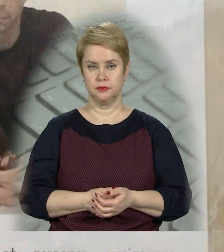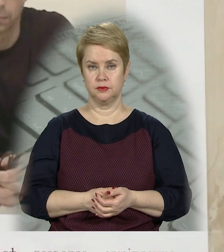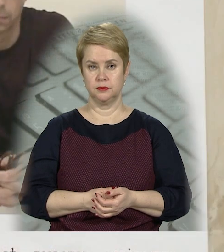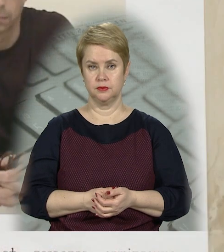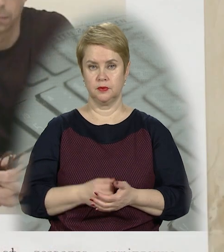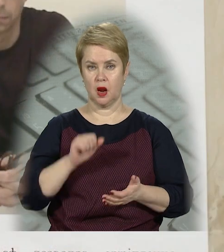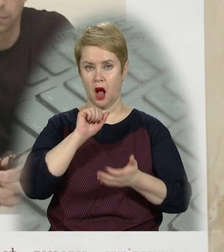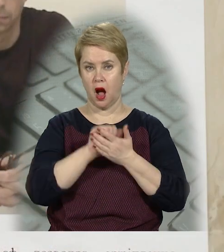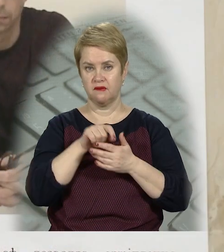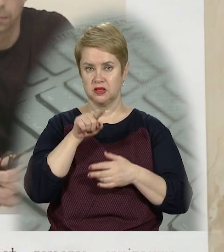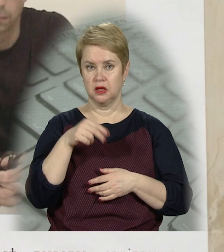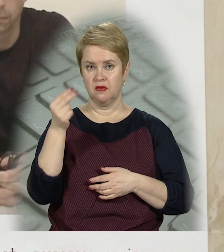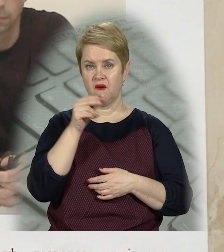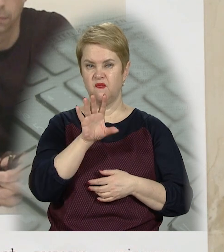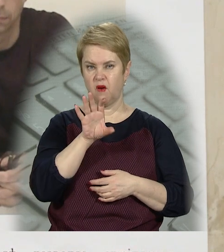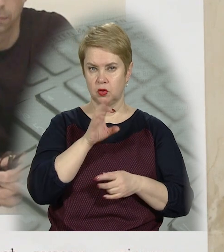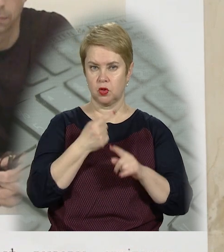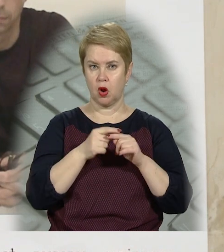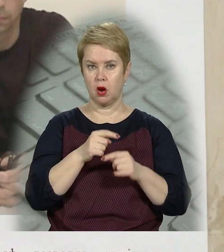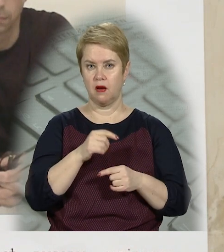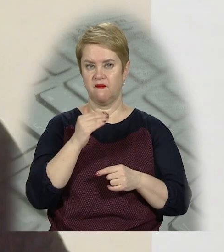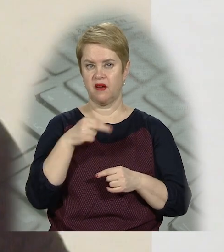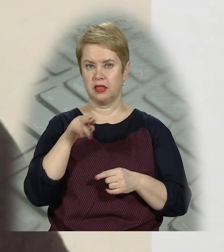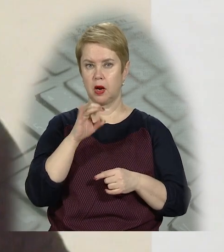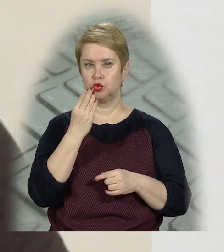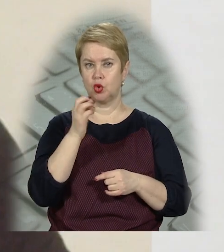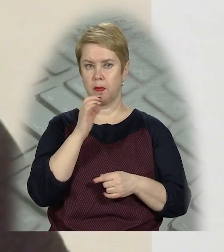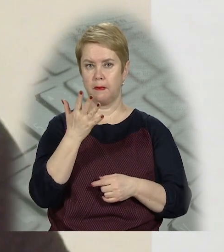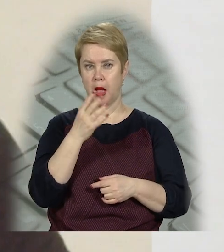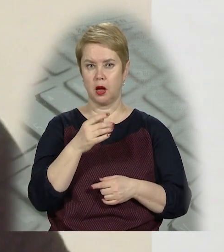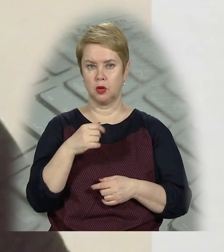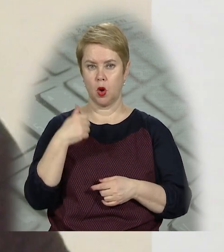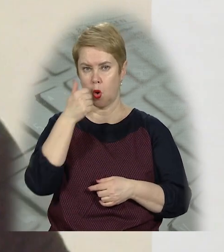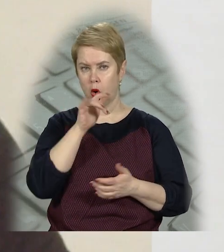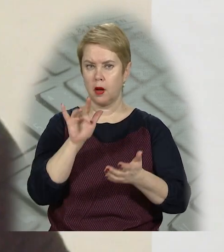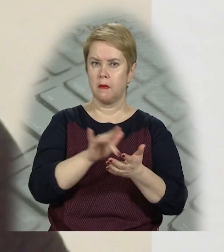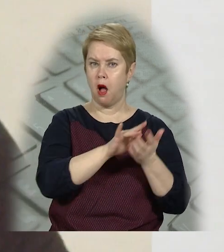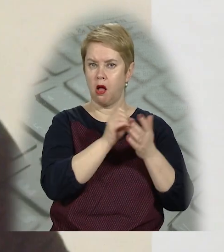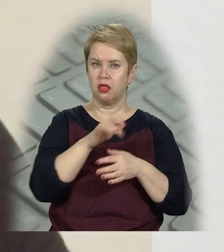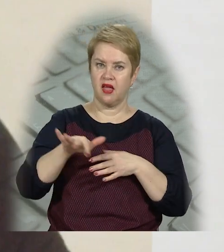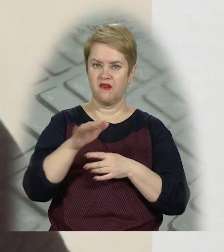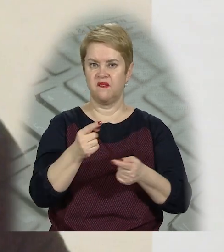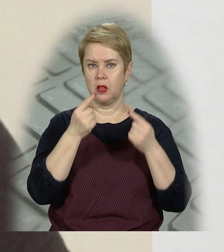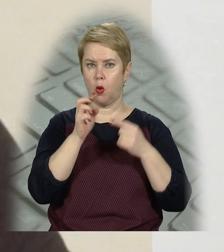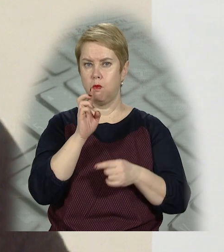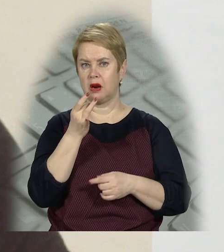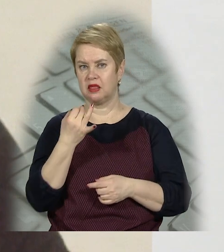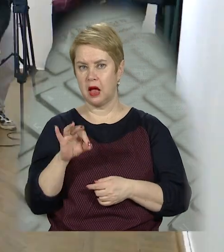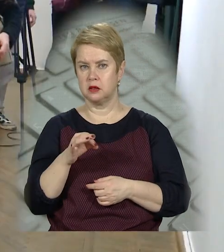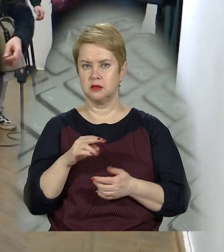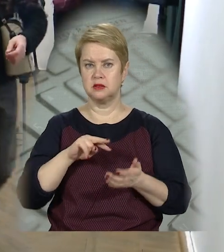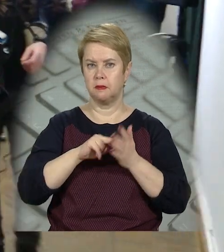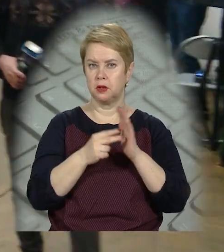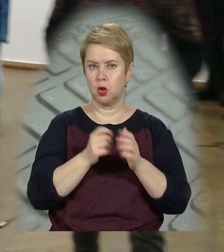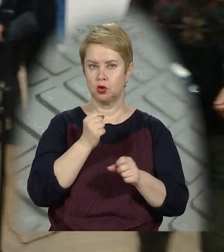Автор цих творів – фотограф Фредерік Шобен п'ять років мандрував країнами Європи та Великою Британією з